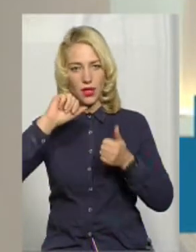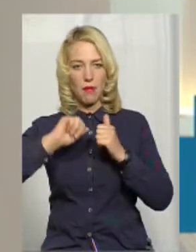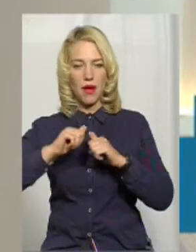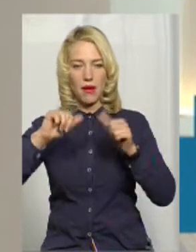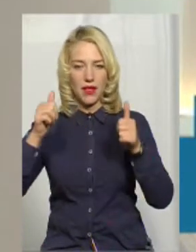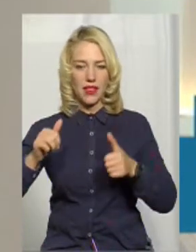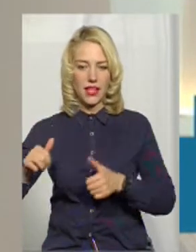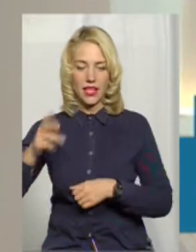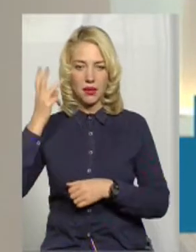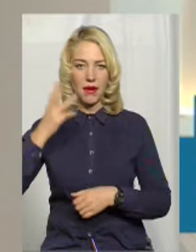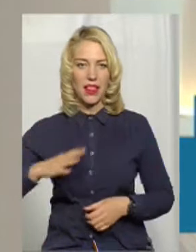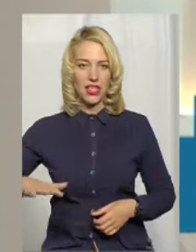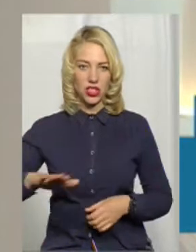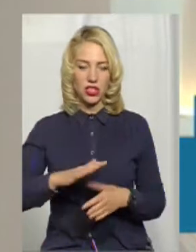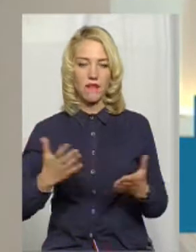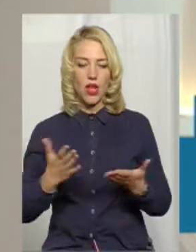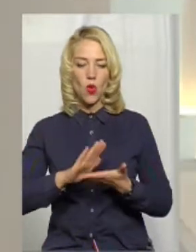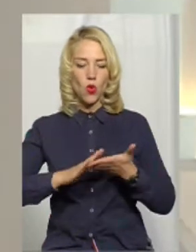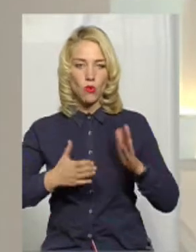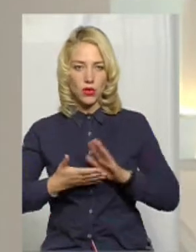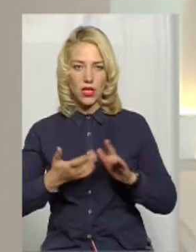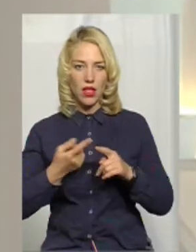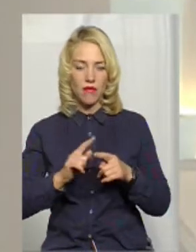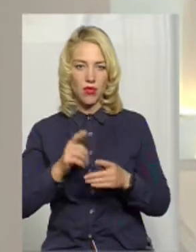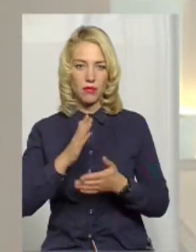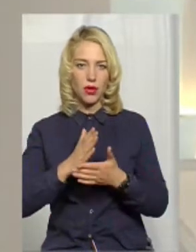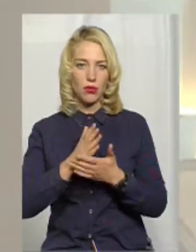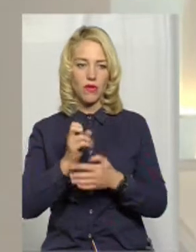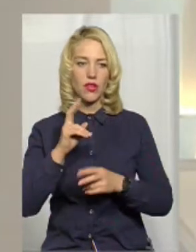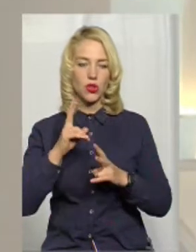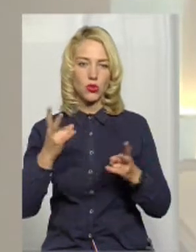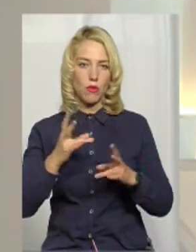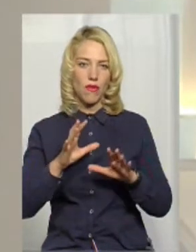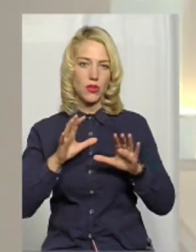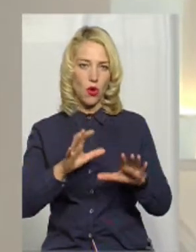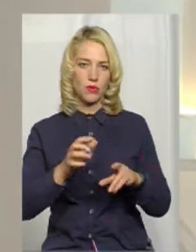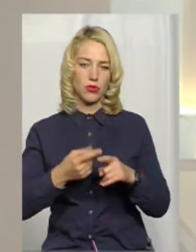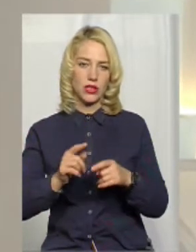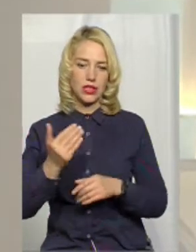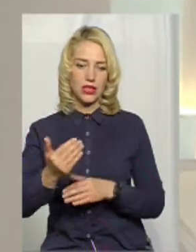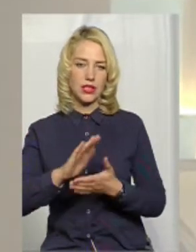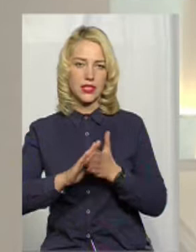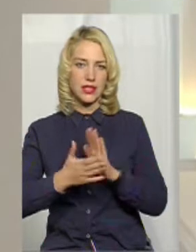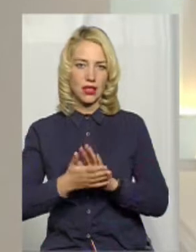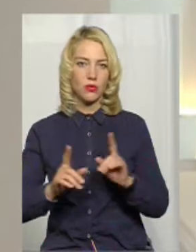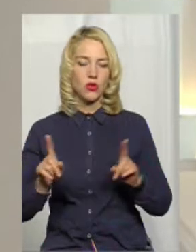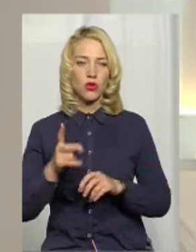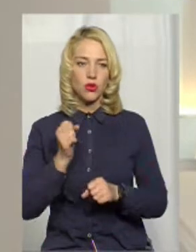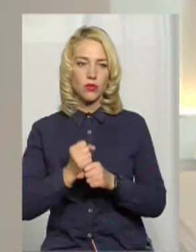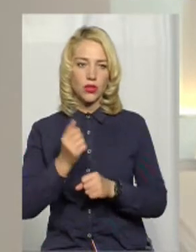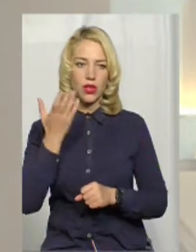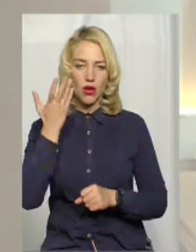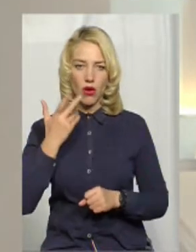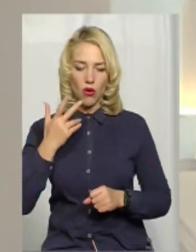Хмельниччини, про те, у якому стані вони перебувають та хто має опікуватися їх станом. Що робити, коли